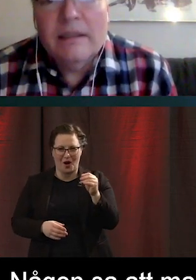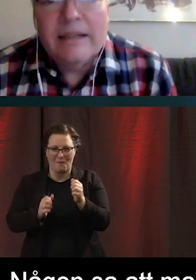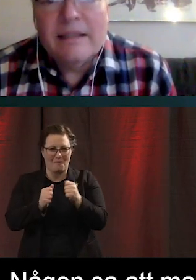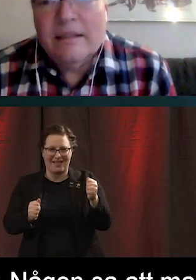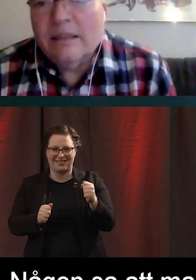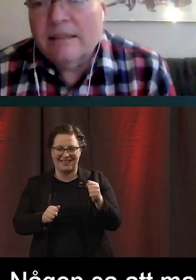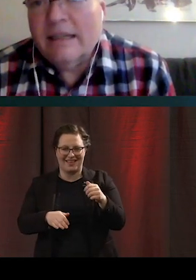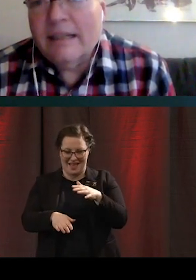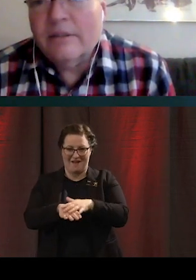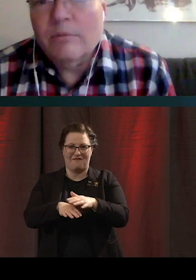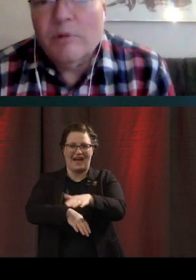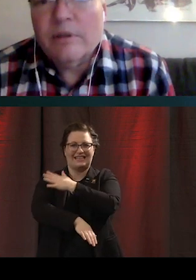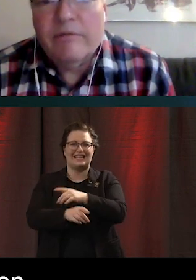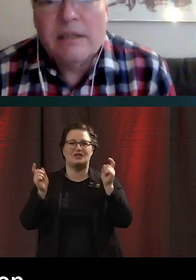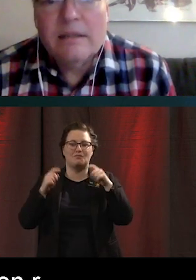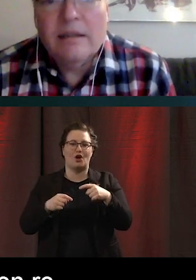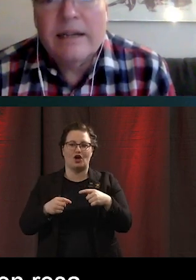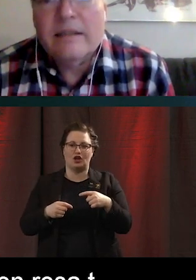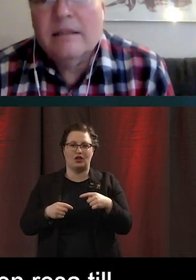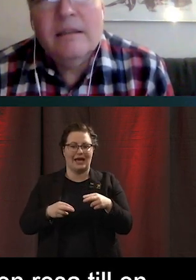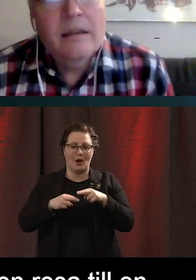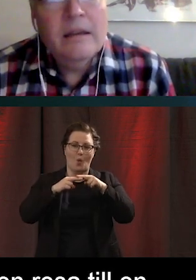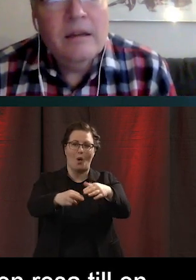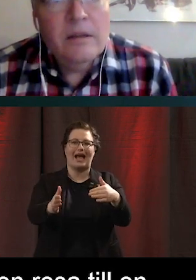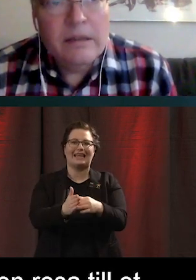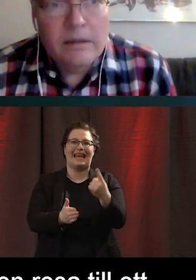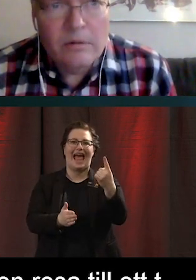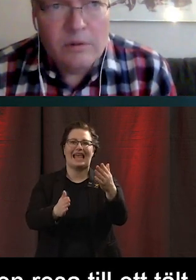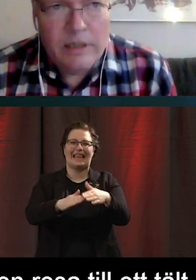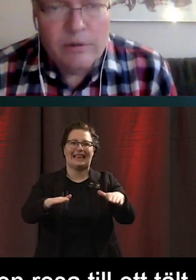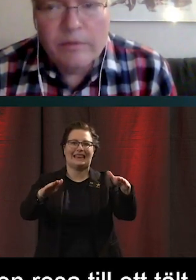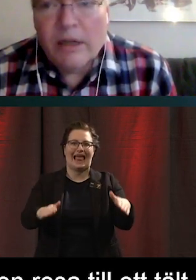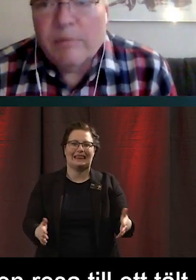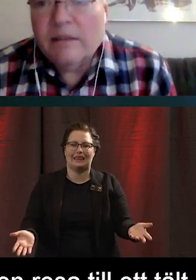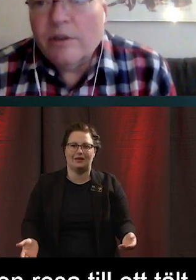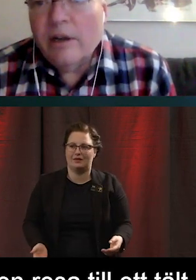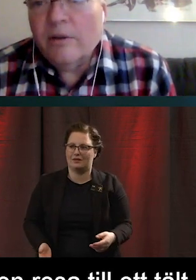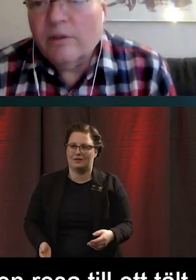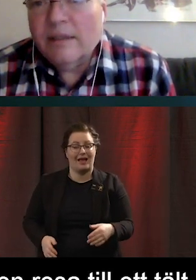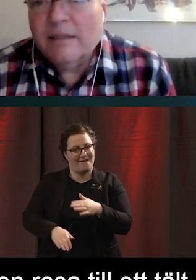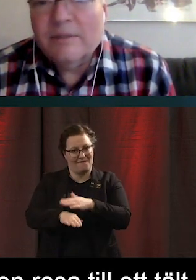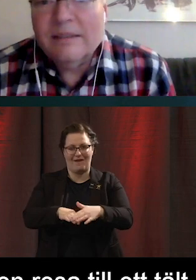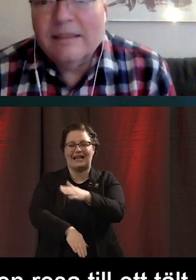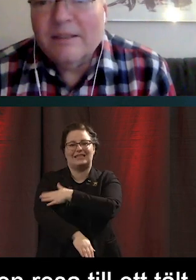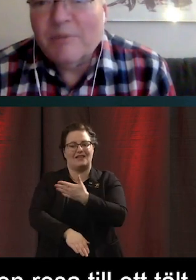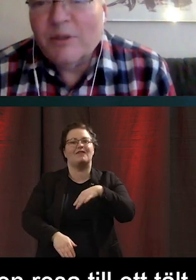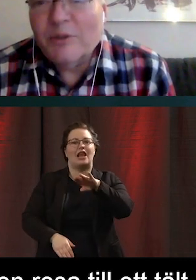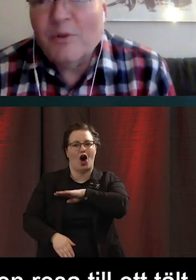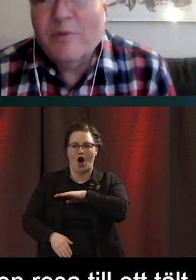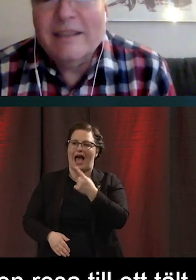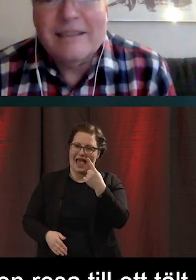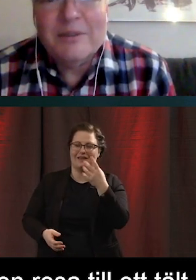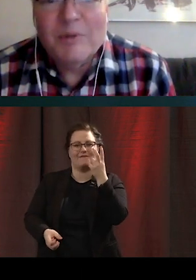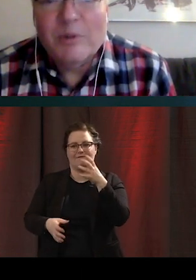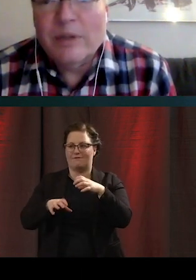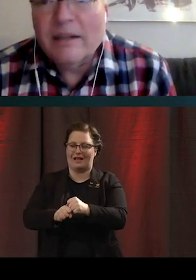ta en resa till ett tält. De måste ha en fast adress. Och dessutom vill de inte köra någon till. Som ska ta ett